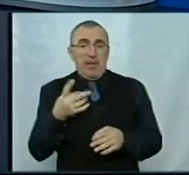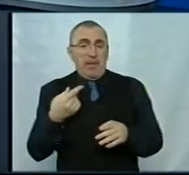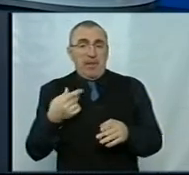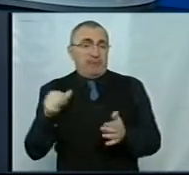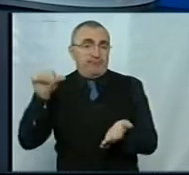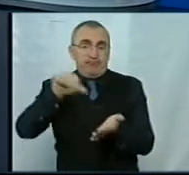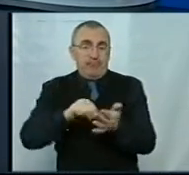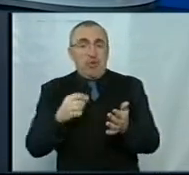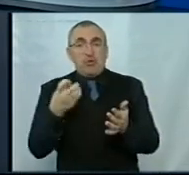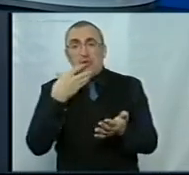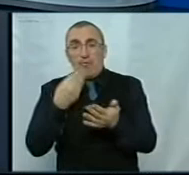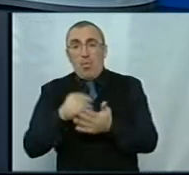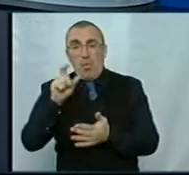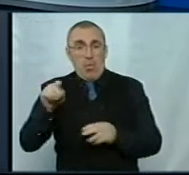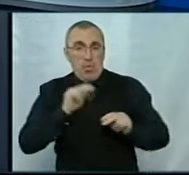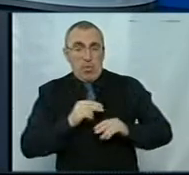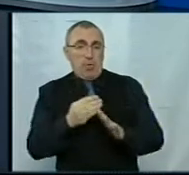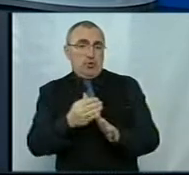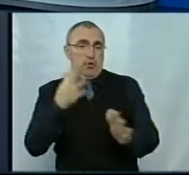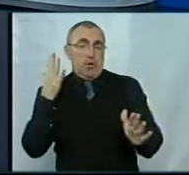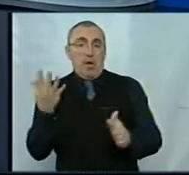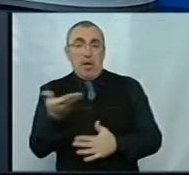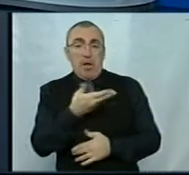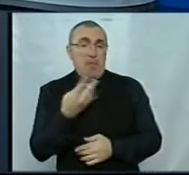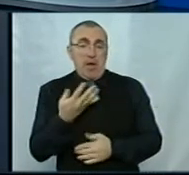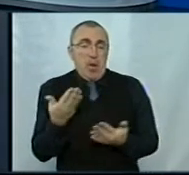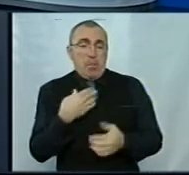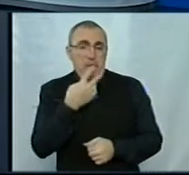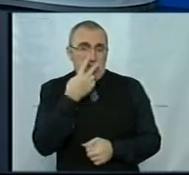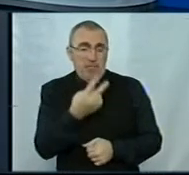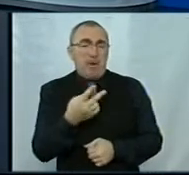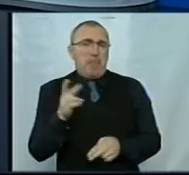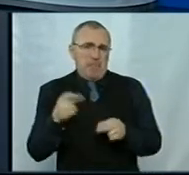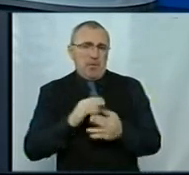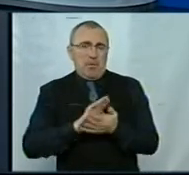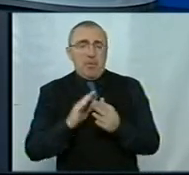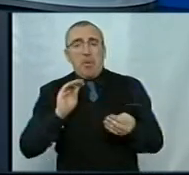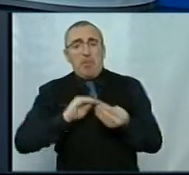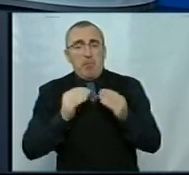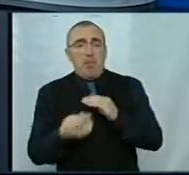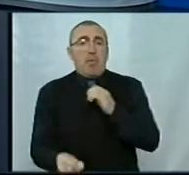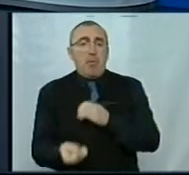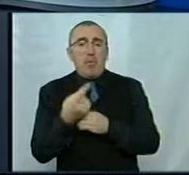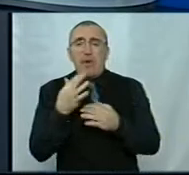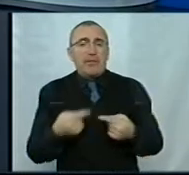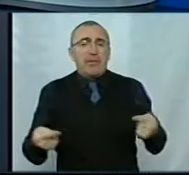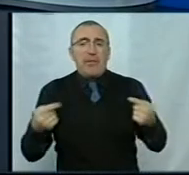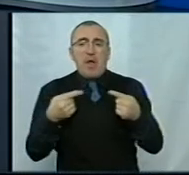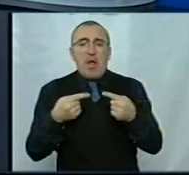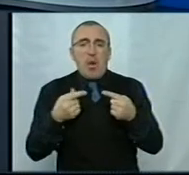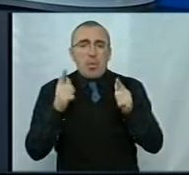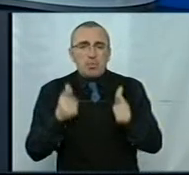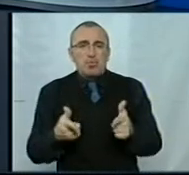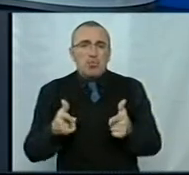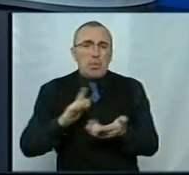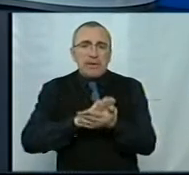собою і ще своїми колегами ось ту чергу, яку ми бачили. Ну, безумовно. Проблема виникла через неуджгоджене з дії всіх